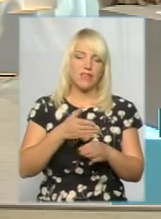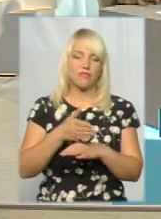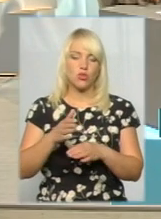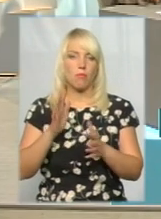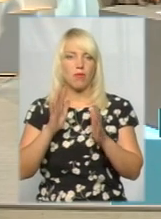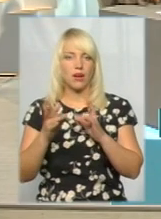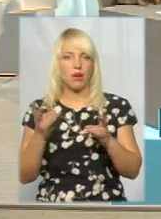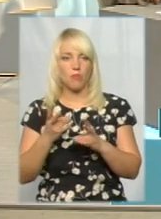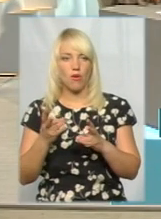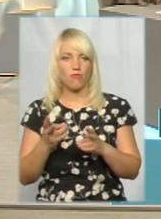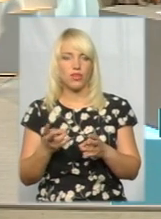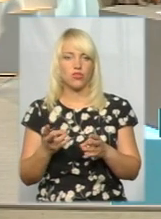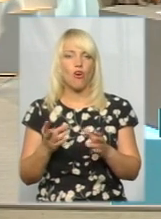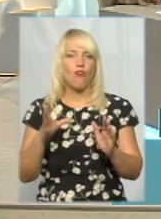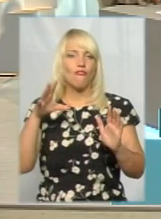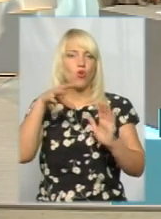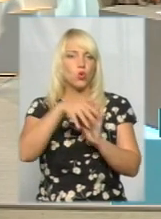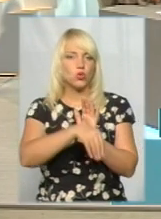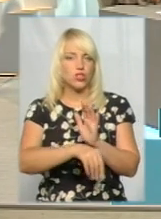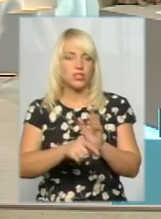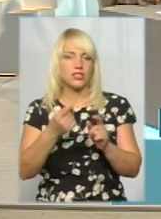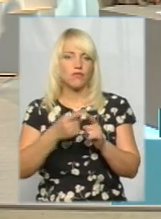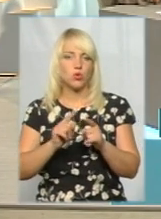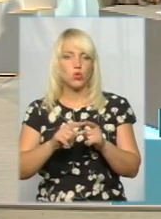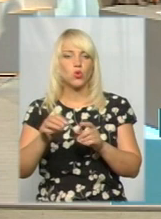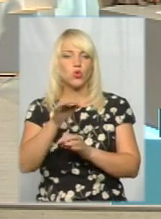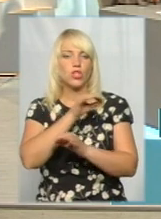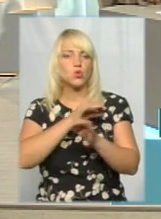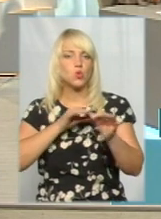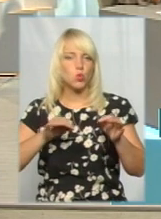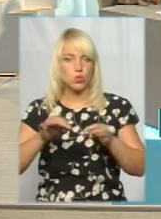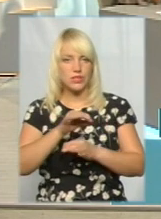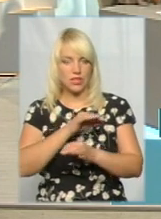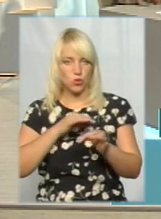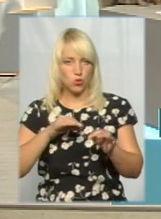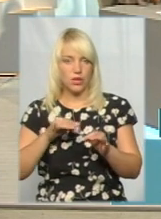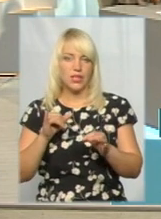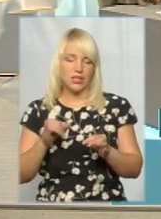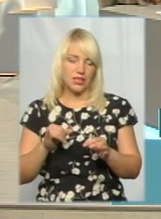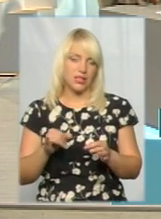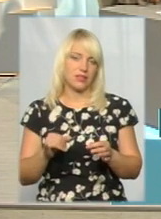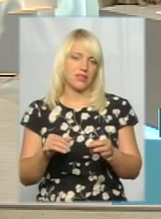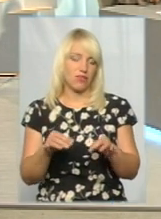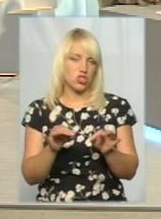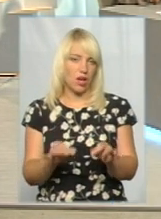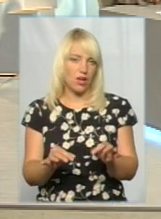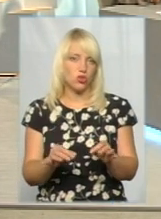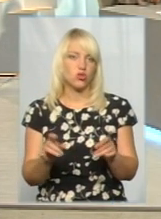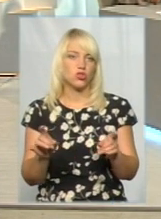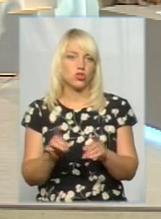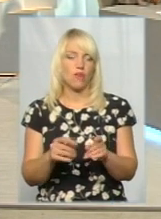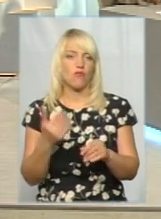максимально включитися в ту дискусію. І, звичайно, що вони будуть